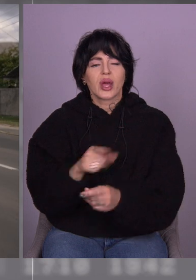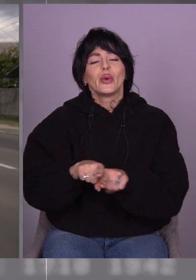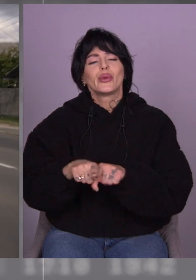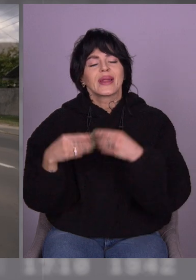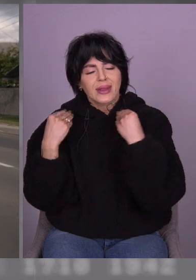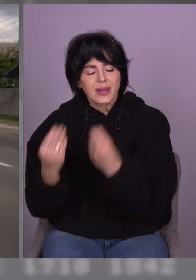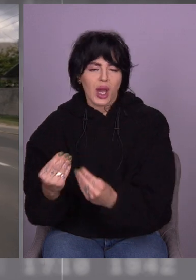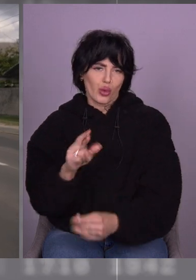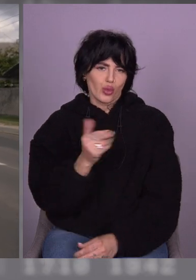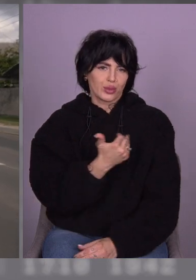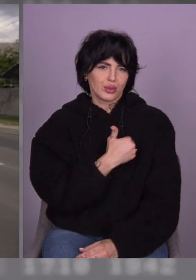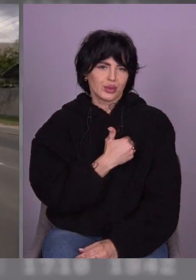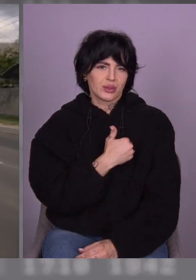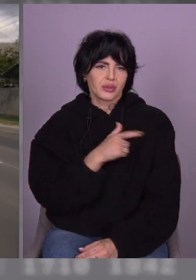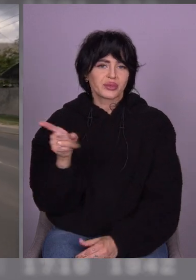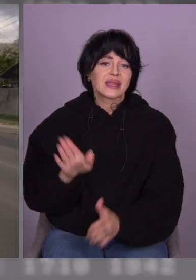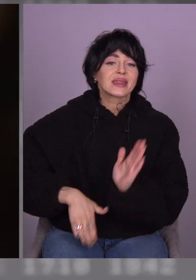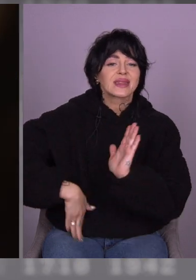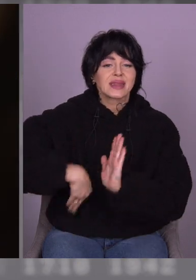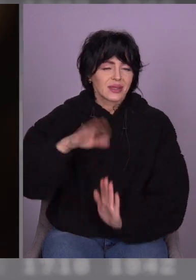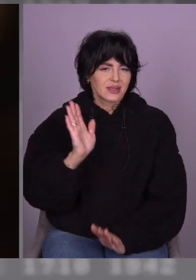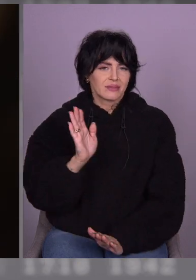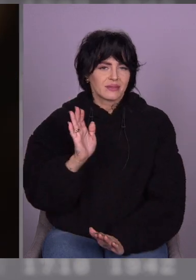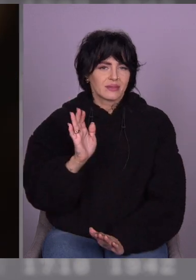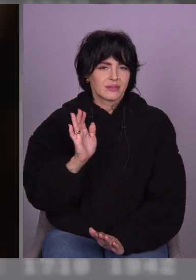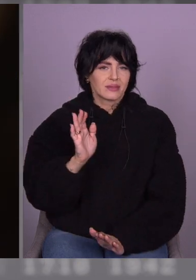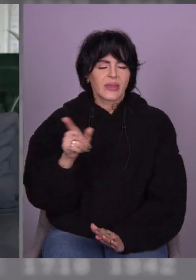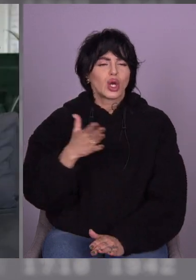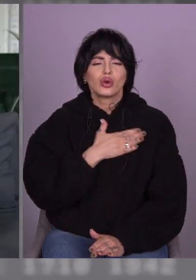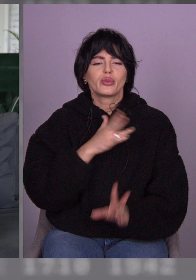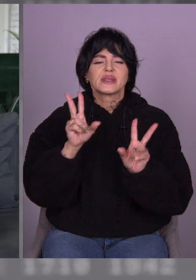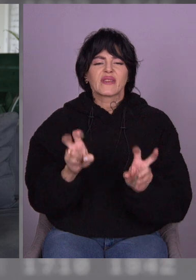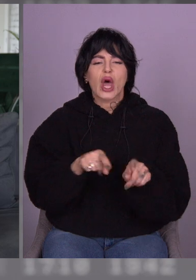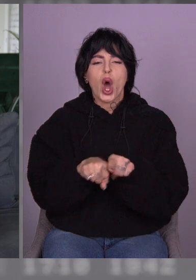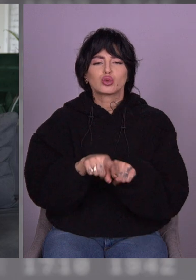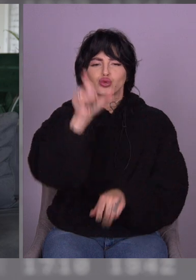Вона просто із самого малку. Вона, це огуричний чоловік.